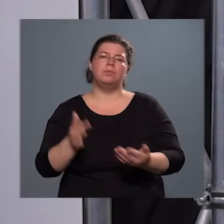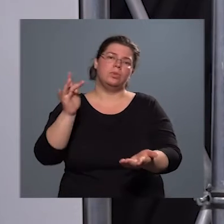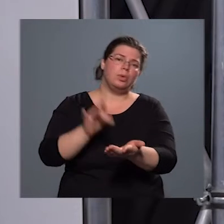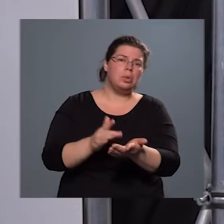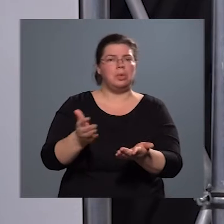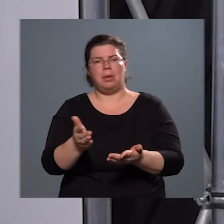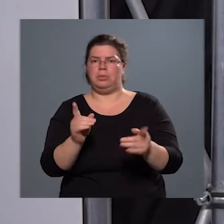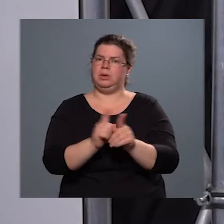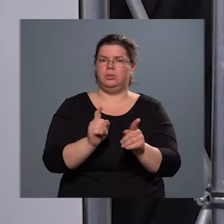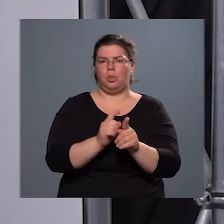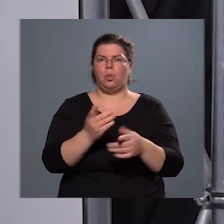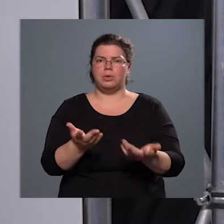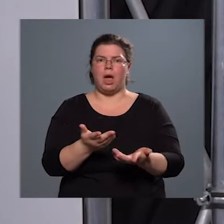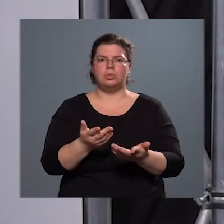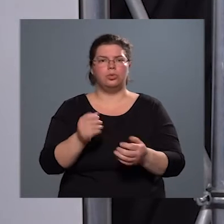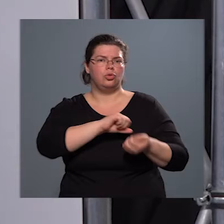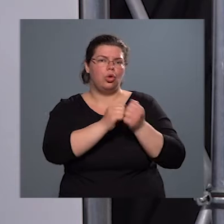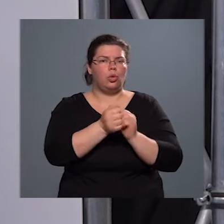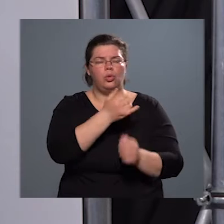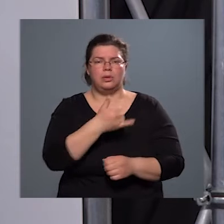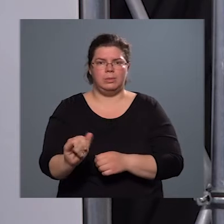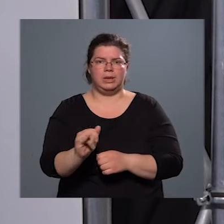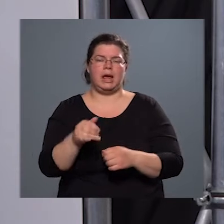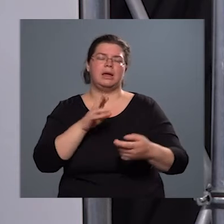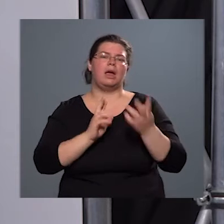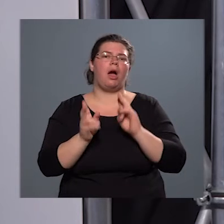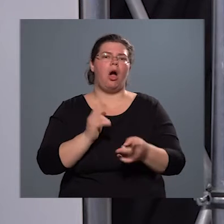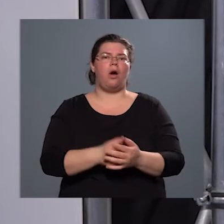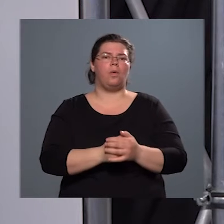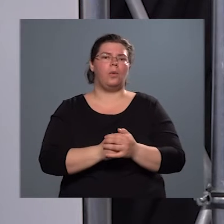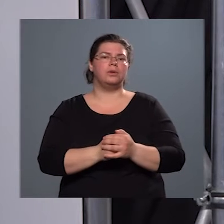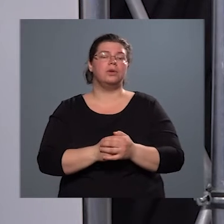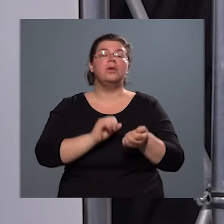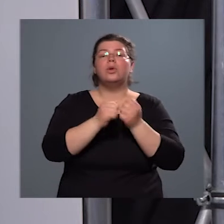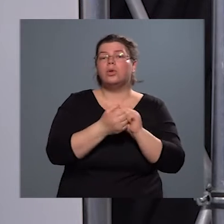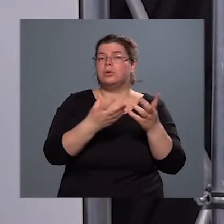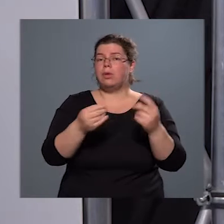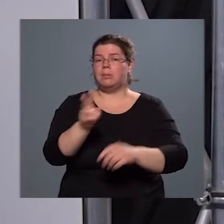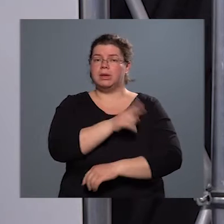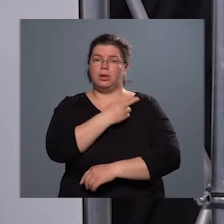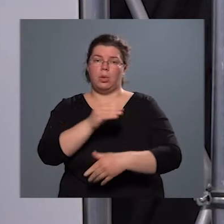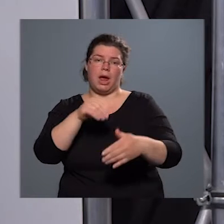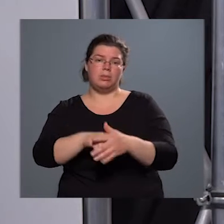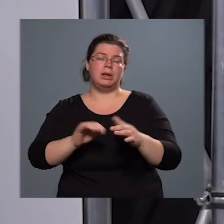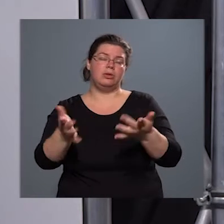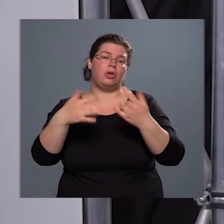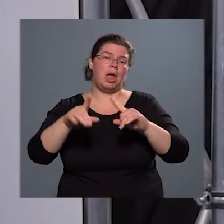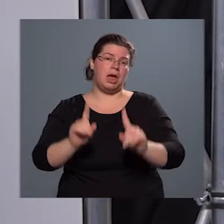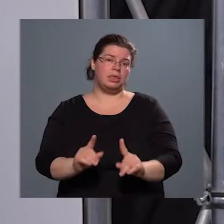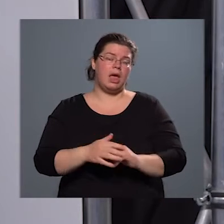ugyanúgy küzd mindenki, mint ahogy küzd valamennyi kórházban, és helytál